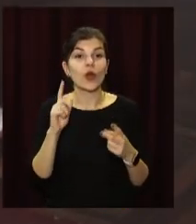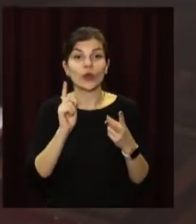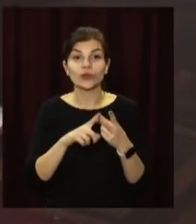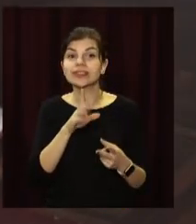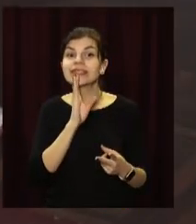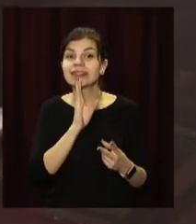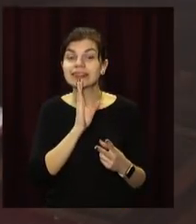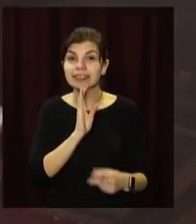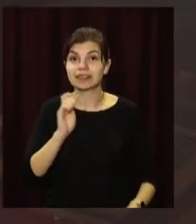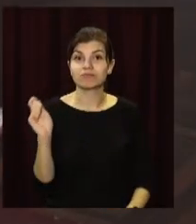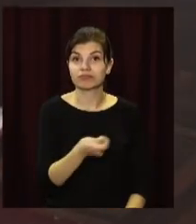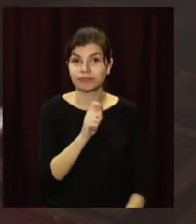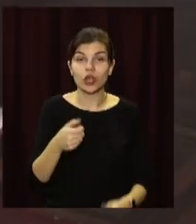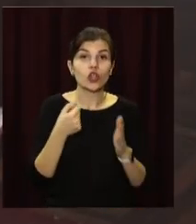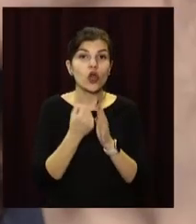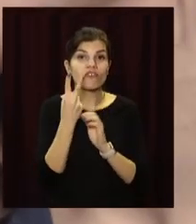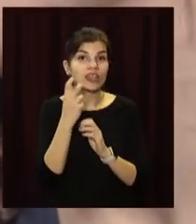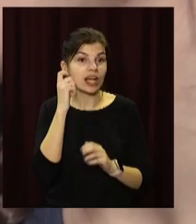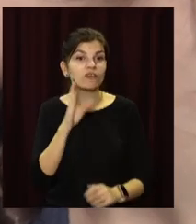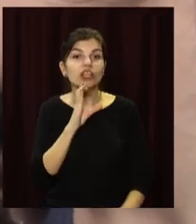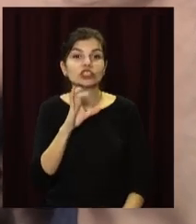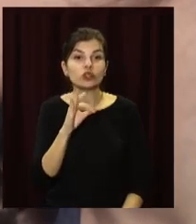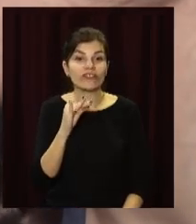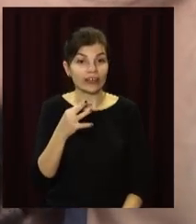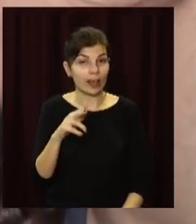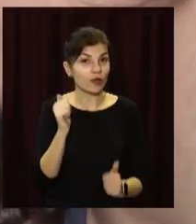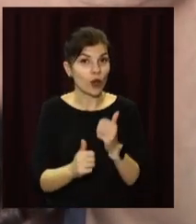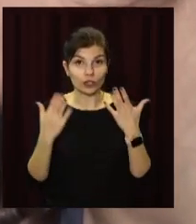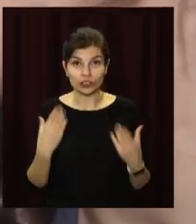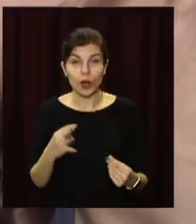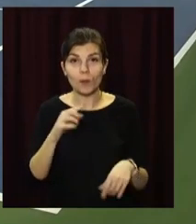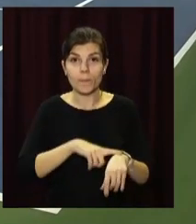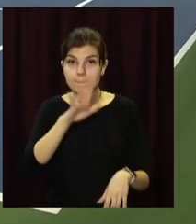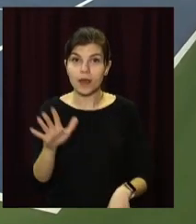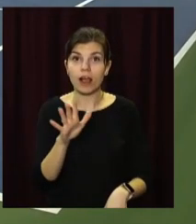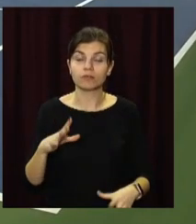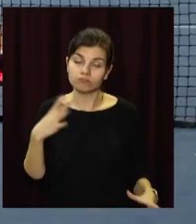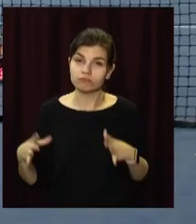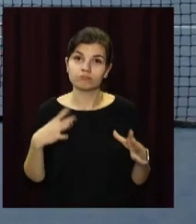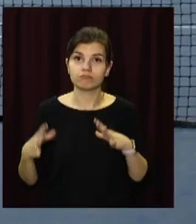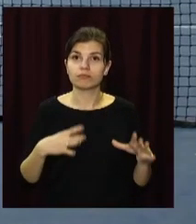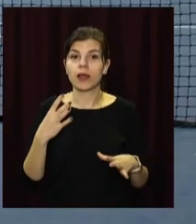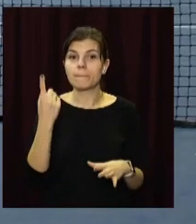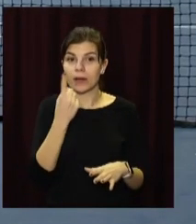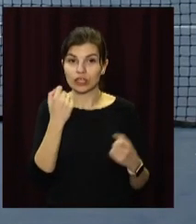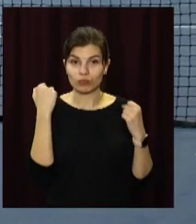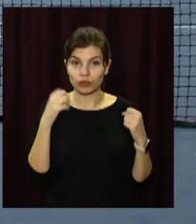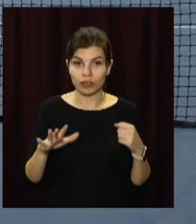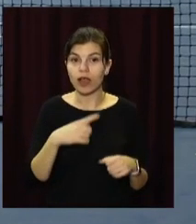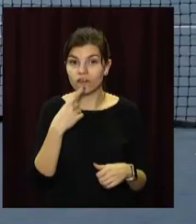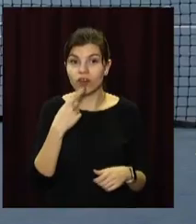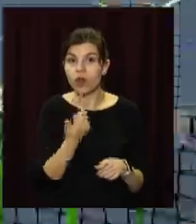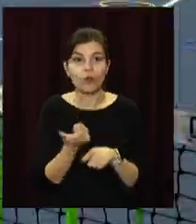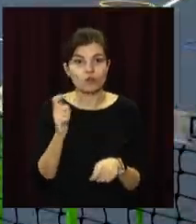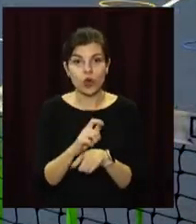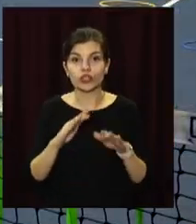України серед спортсменів до 12 років. Софія Статика щодня по п'ять годин тренується у першій спортшколі. Говорить,